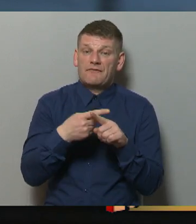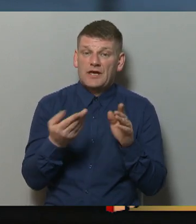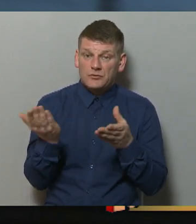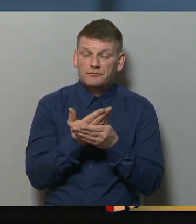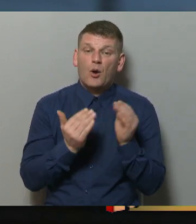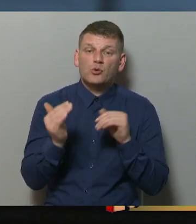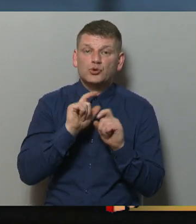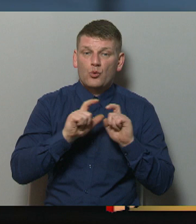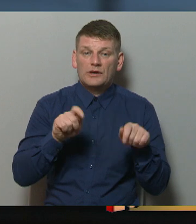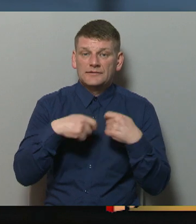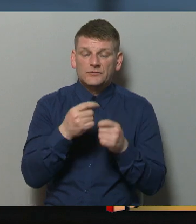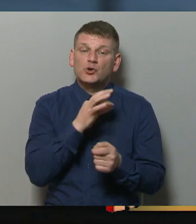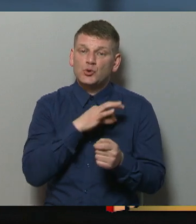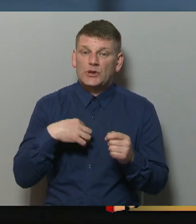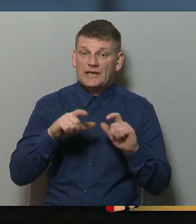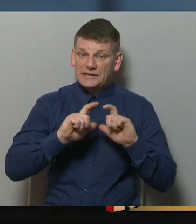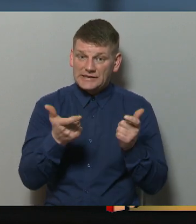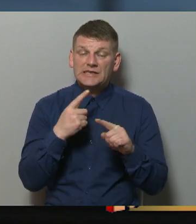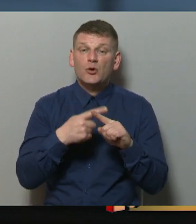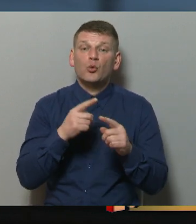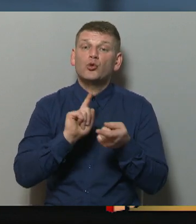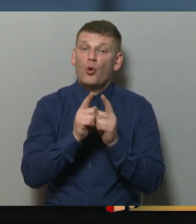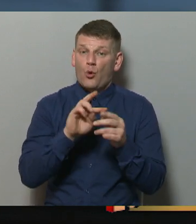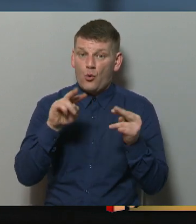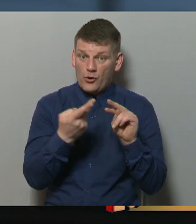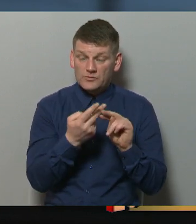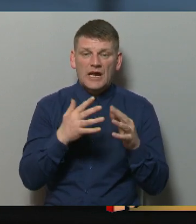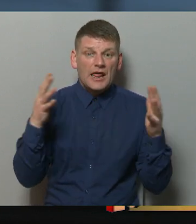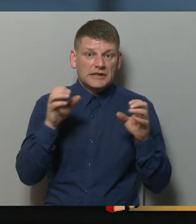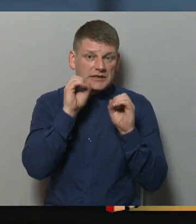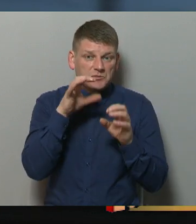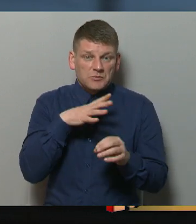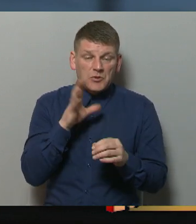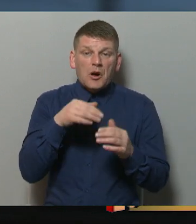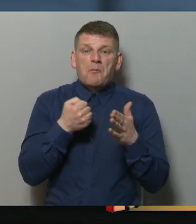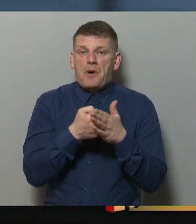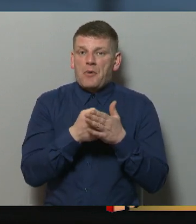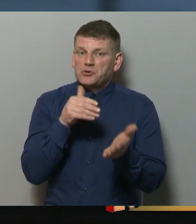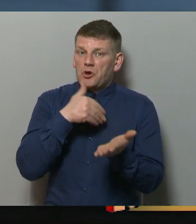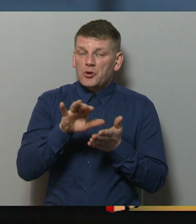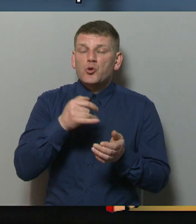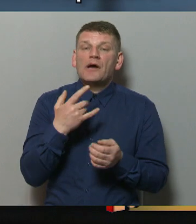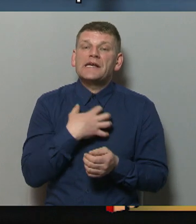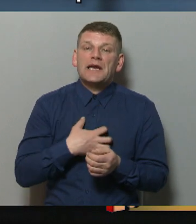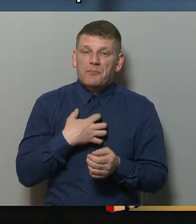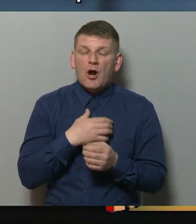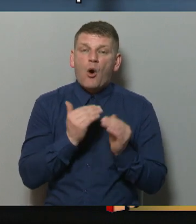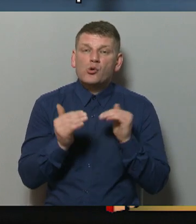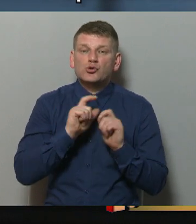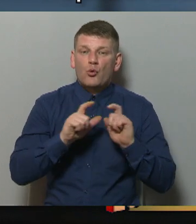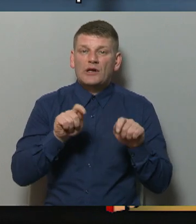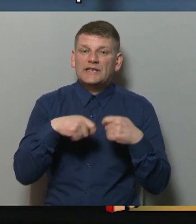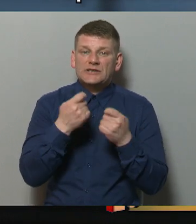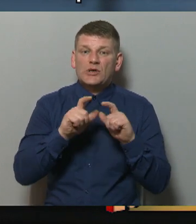augstskolas izdota studenta izziņa un tulkojums. Liels bija izbrīns, kad pabalsts tika atteikts, jo esot nepieciešama augstskolas